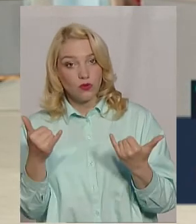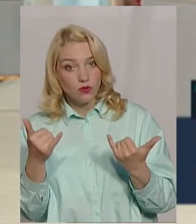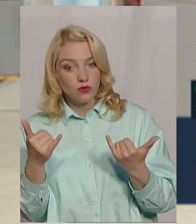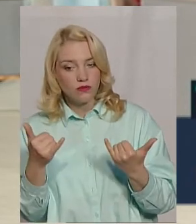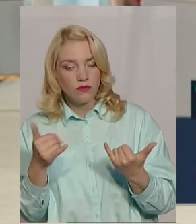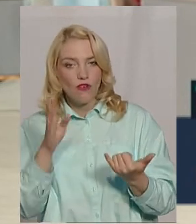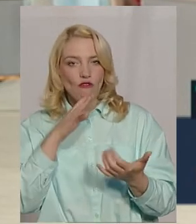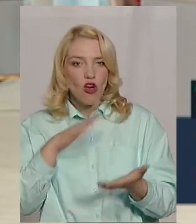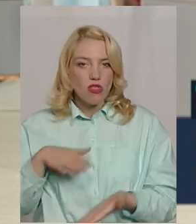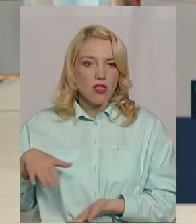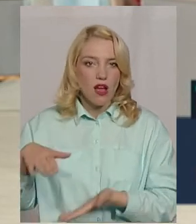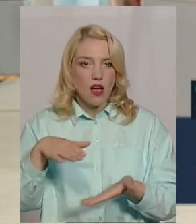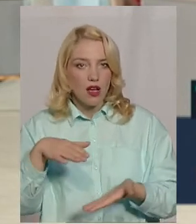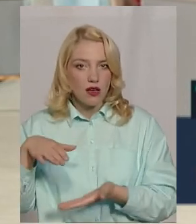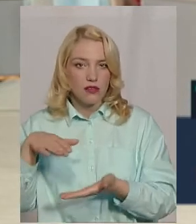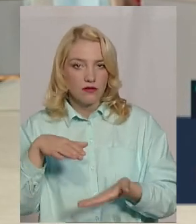велика вода може їх